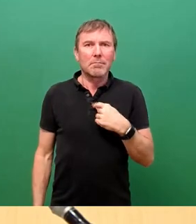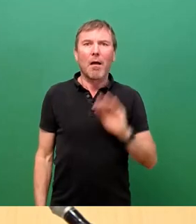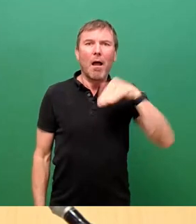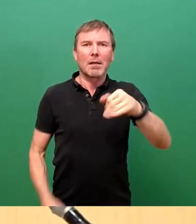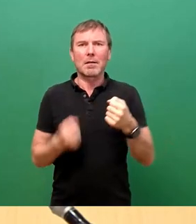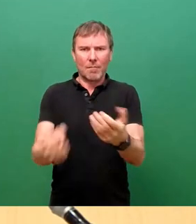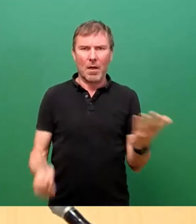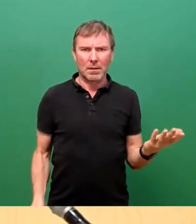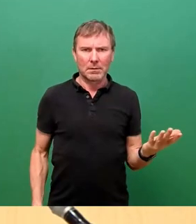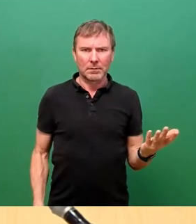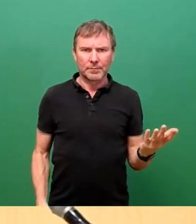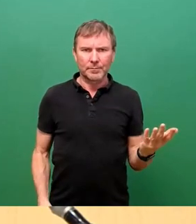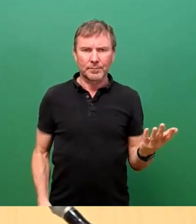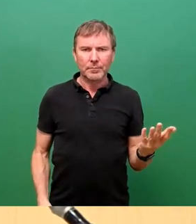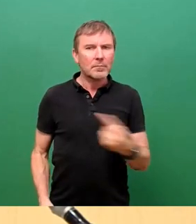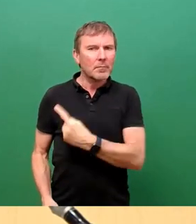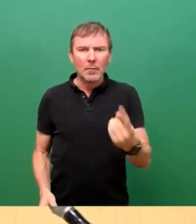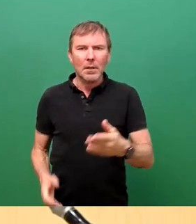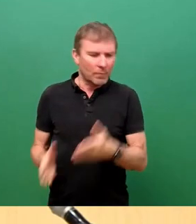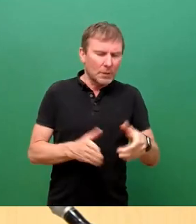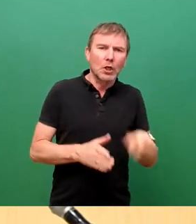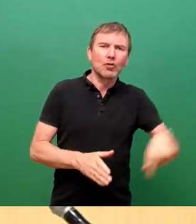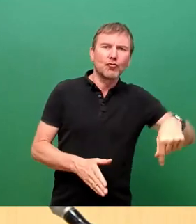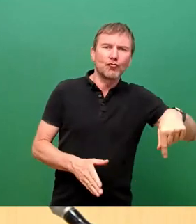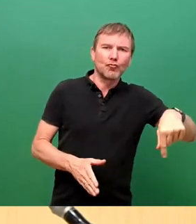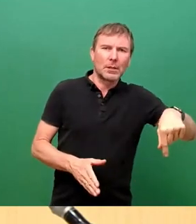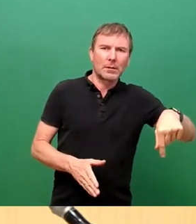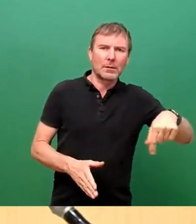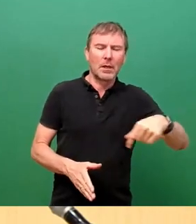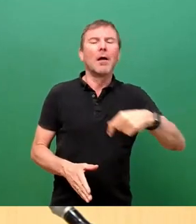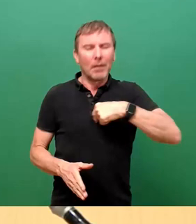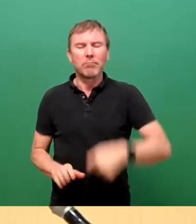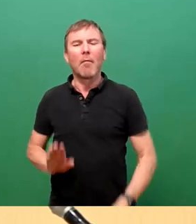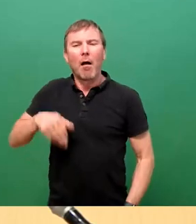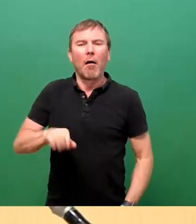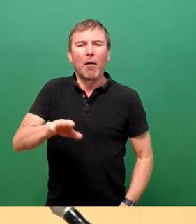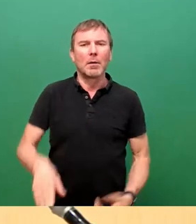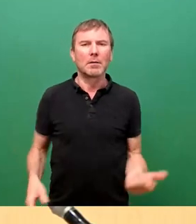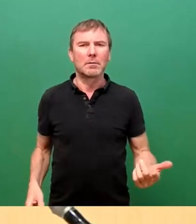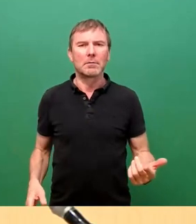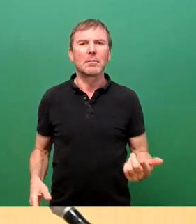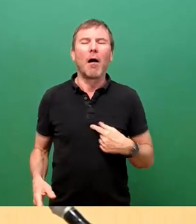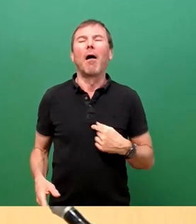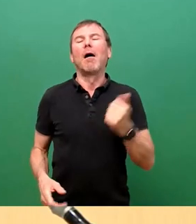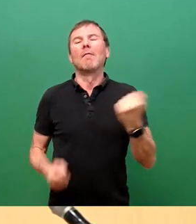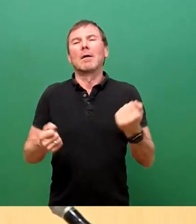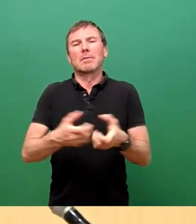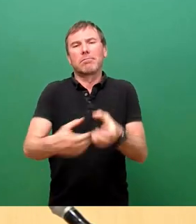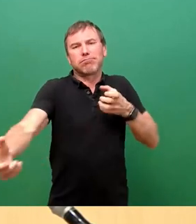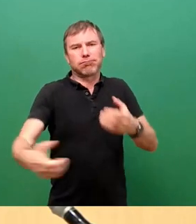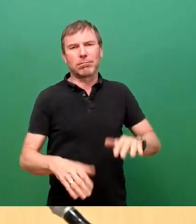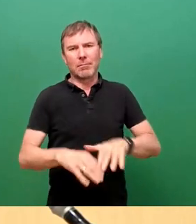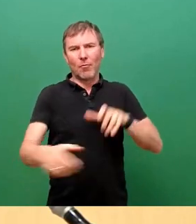Auto auf den Schienen. Ich ertrage die Holper-Pistel. Ist ja fast ein LKW. Aber alle anderen fahren auf der Schiene.